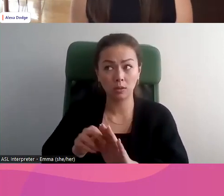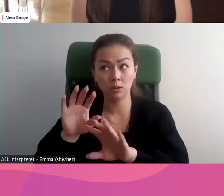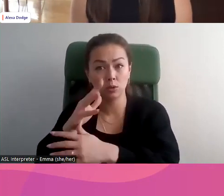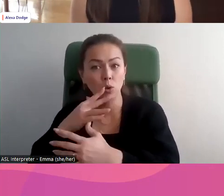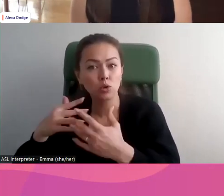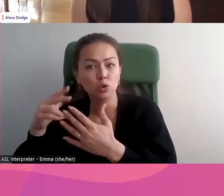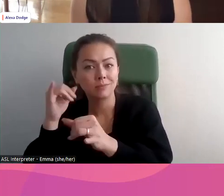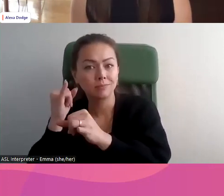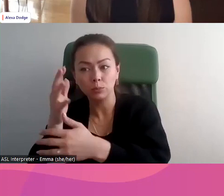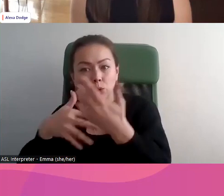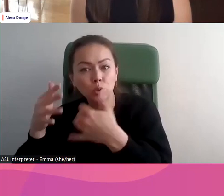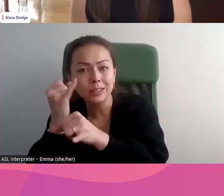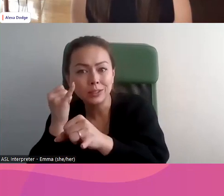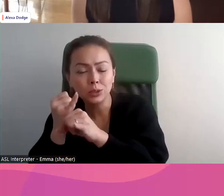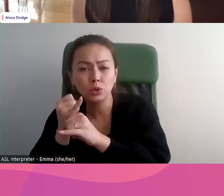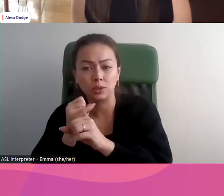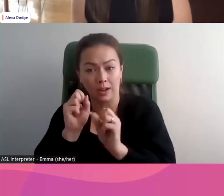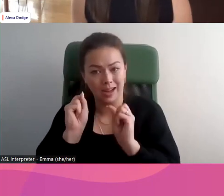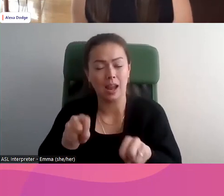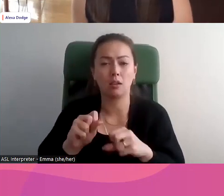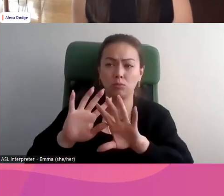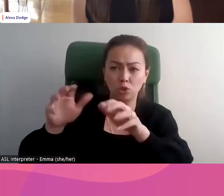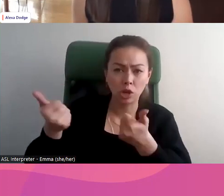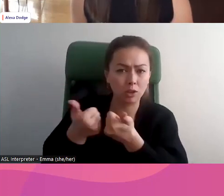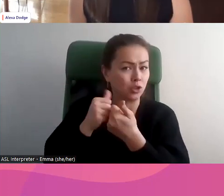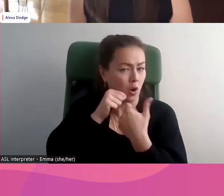jouent un rôle dans la façon de remettre en question